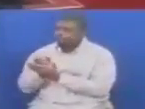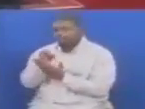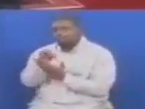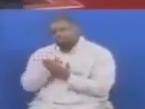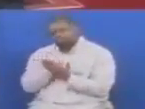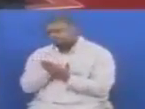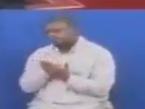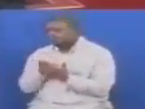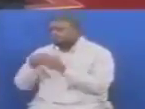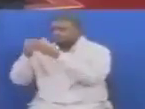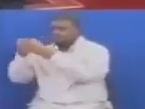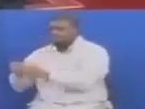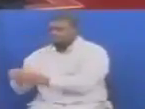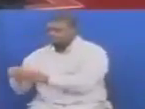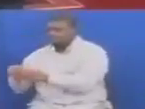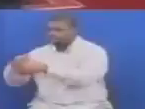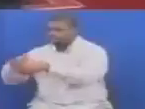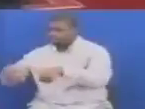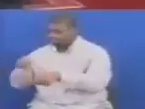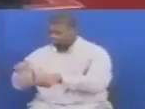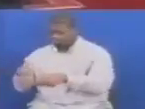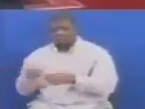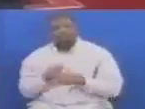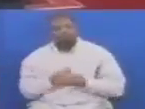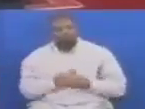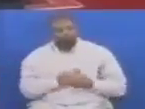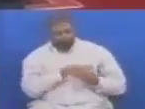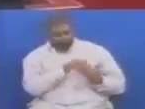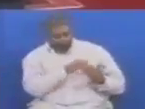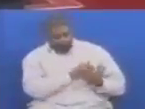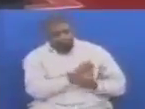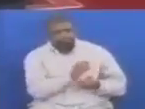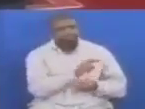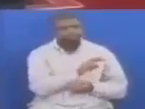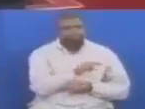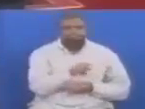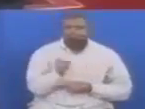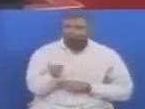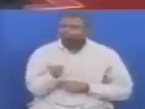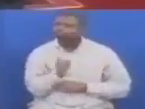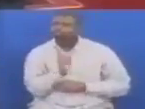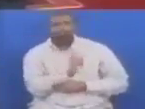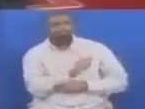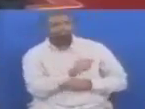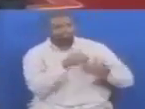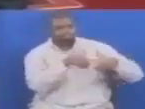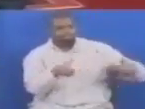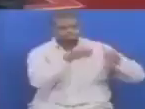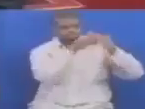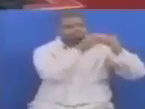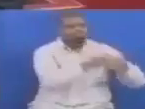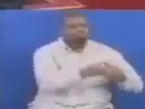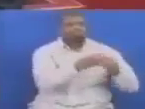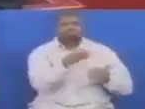alama hizo Zezobainisha mipaka hiyo kwa mwujibu wa ramani Baada ya hapo Tutakuja kuona ni kijiji gani